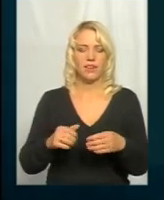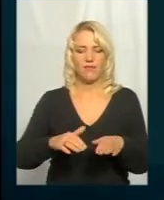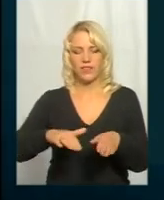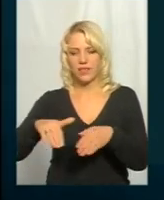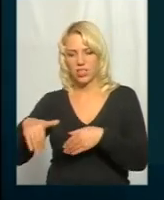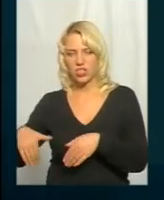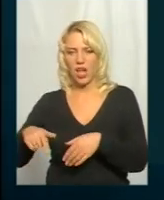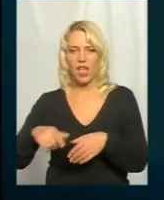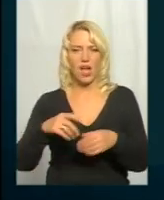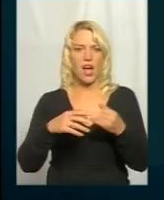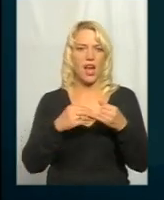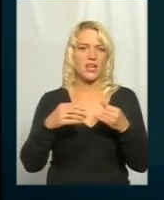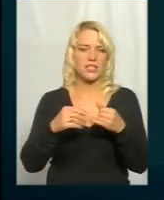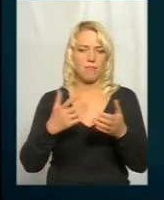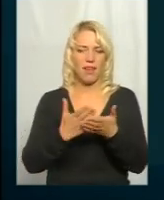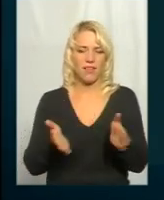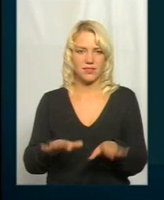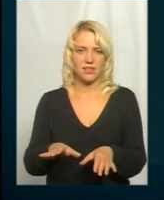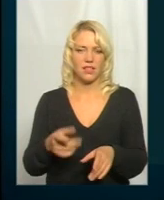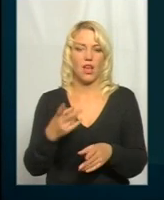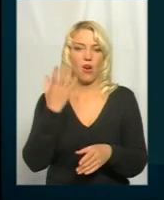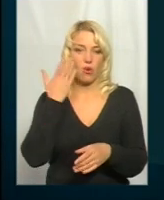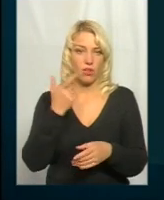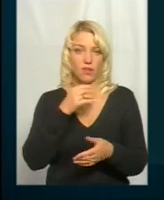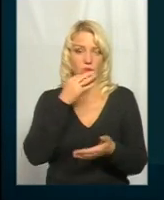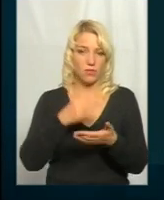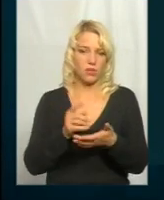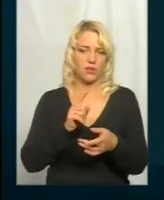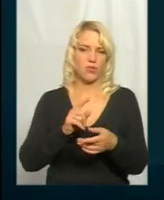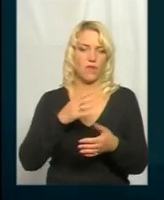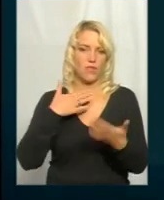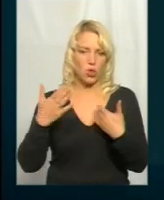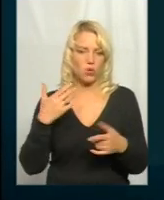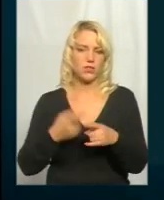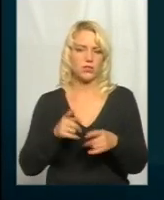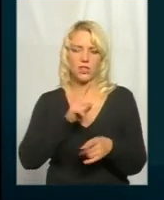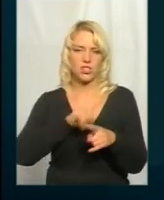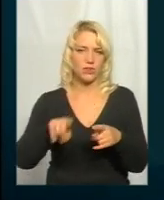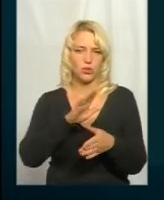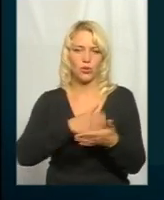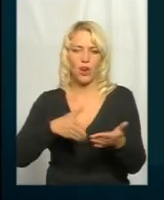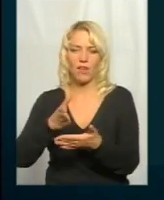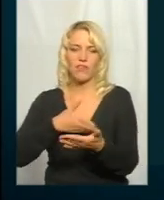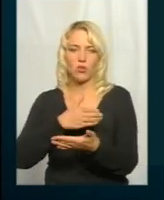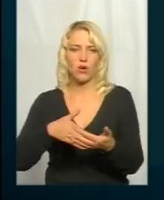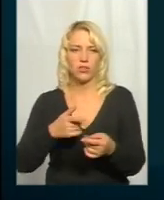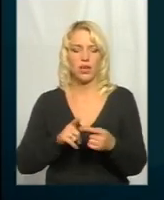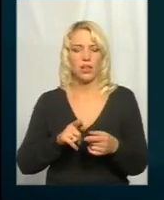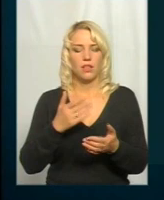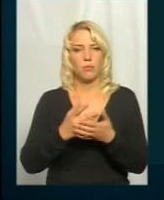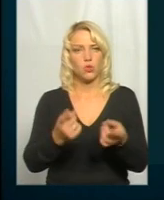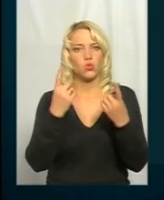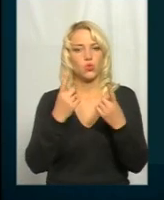Але якщо підрядник відповідально до цього відноситься, вони негайно це ліквідовують. Суттєві порушення – це коли немає товщини,